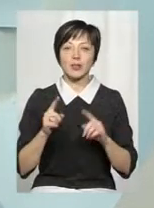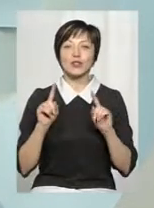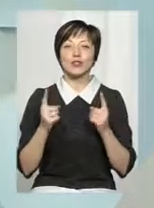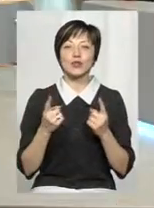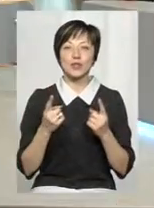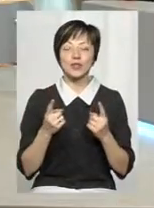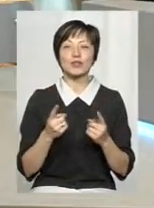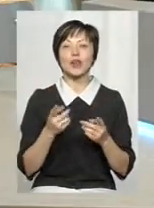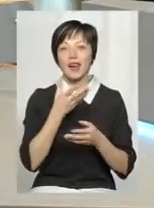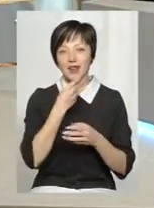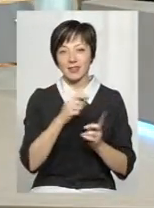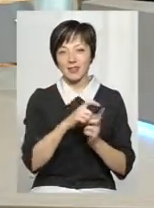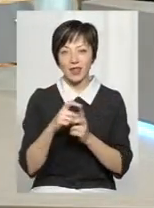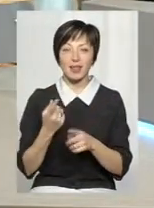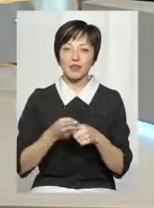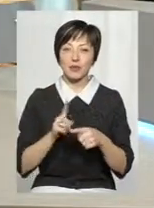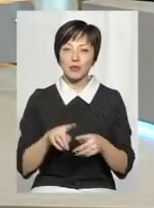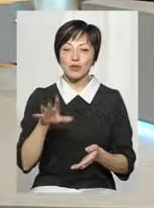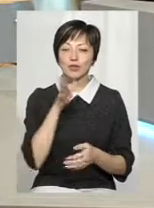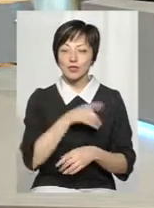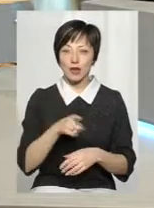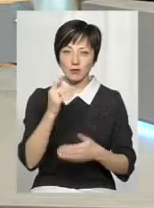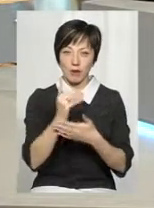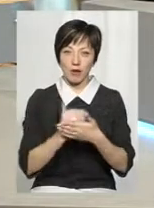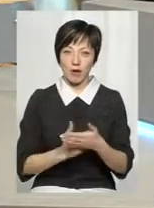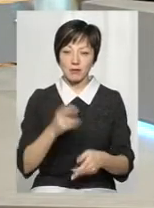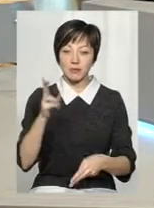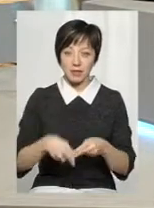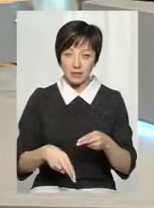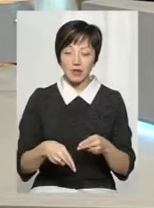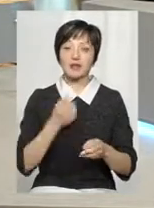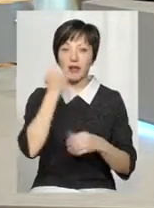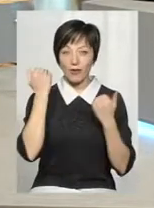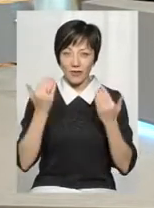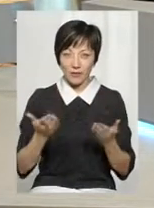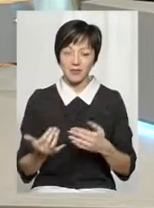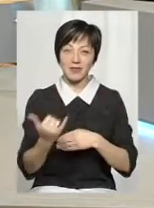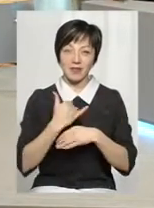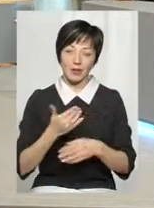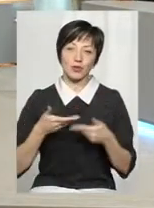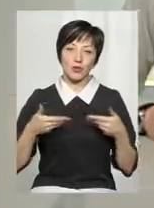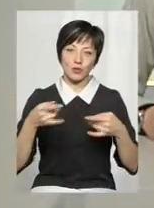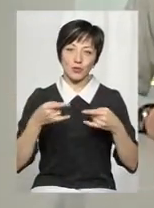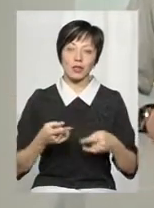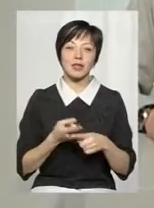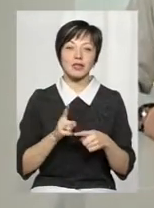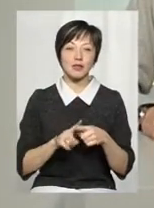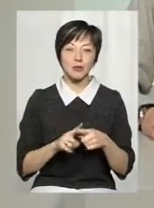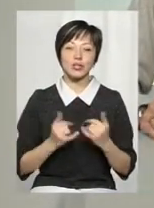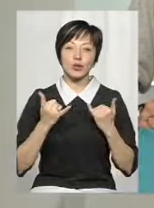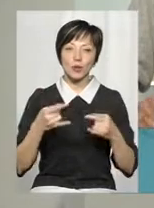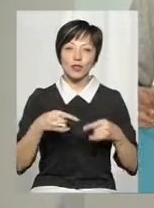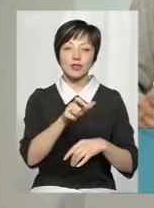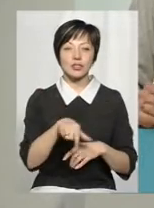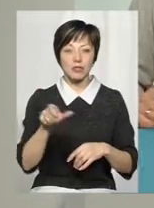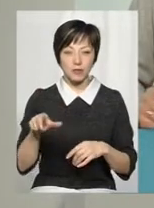гарні слова. На цьому час нашої програми. Підбіг до завершення. Дякую, що завітали до нас у студію. На цьому, шановні